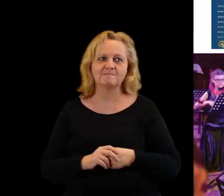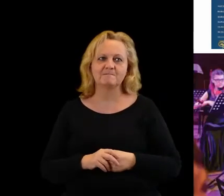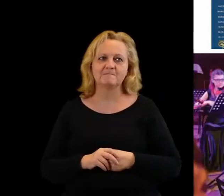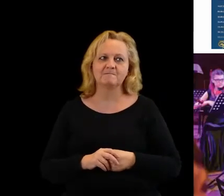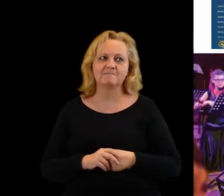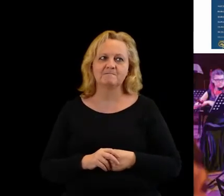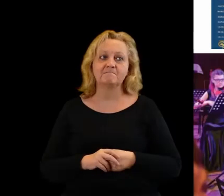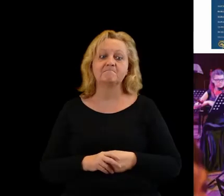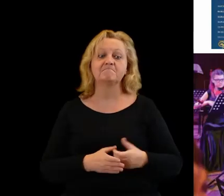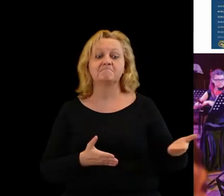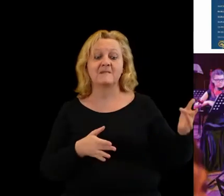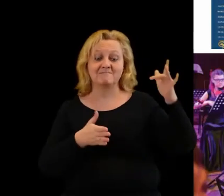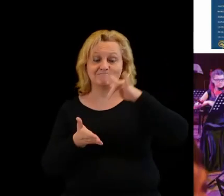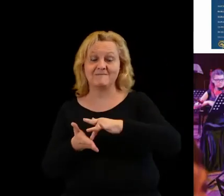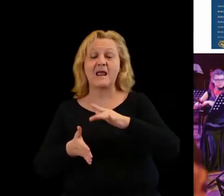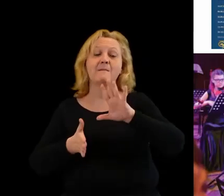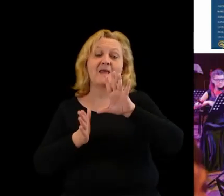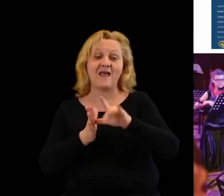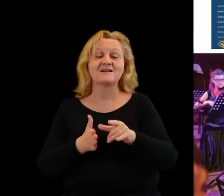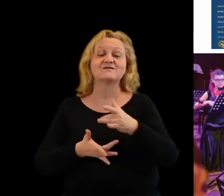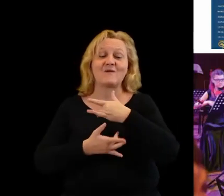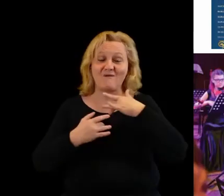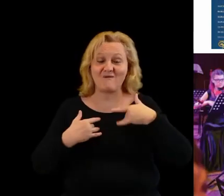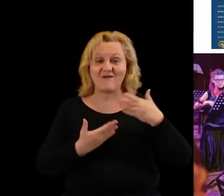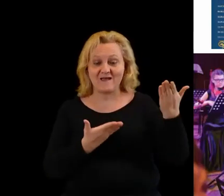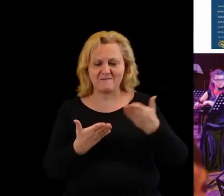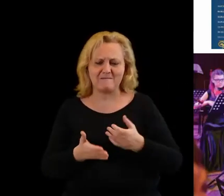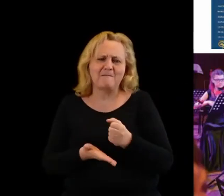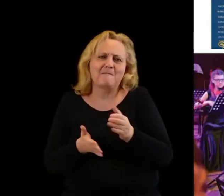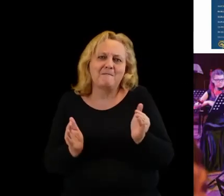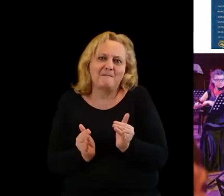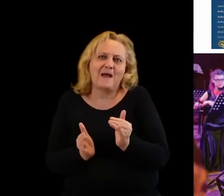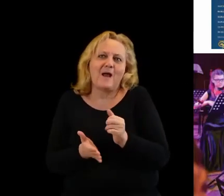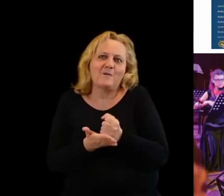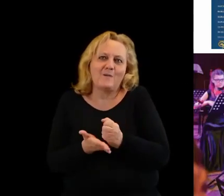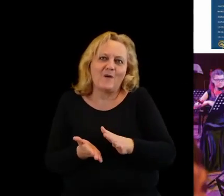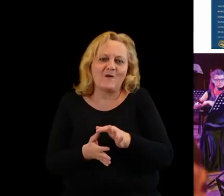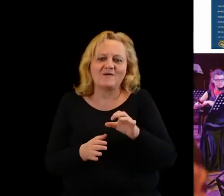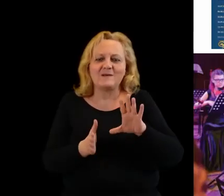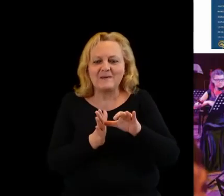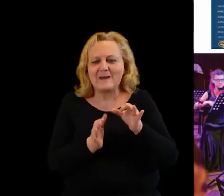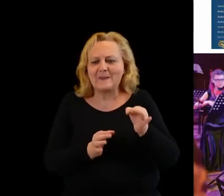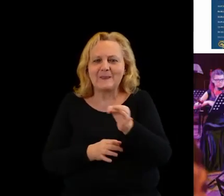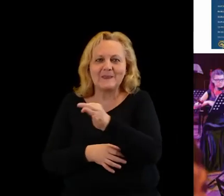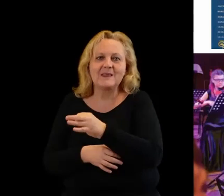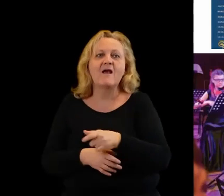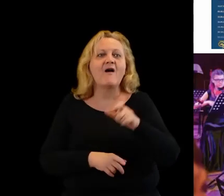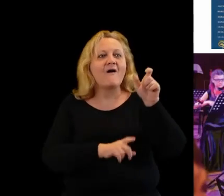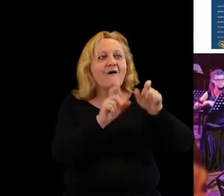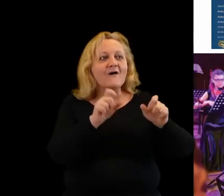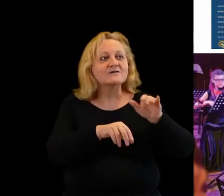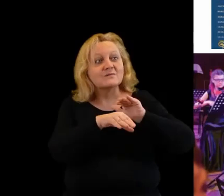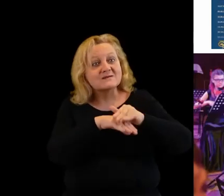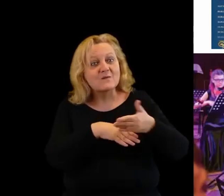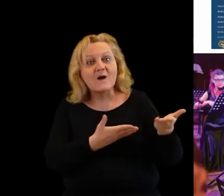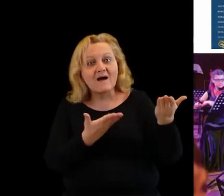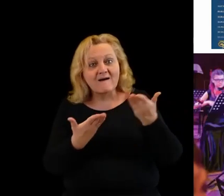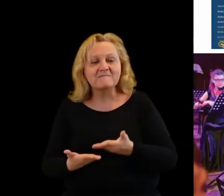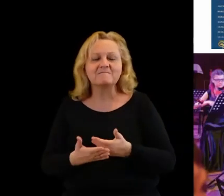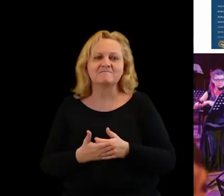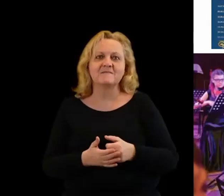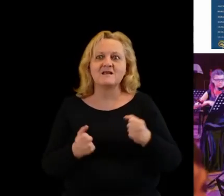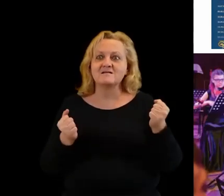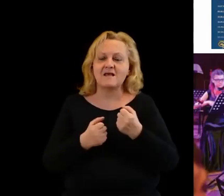Węgrowa, do powiatu w sumie małego, do małych miasteczek. Osoby znane z pierwszych stron